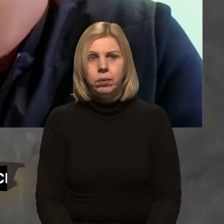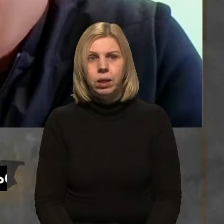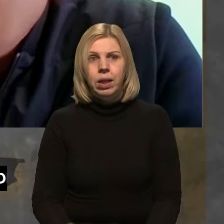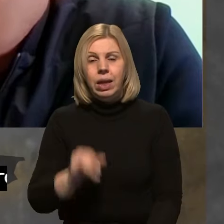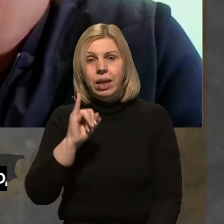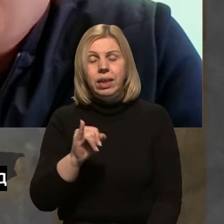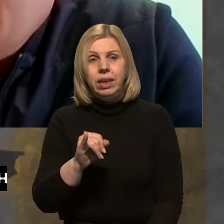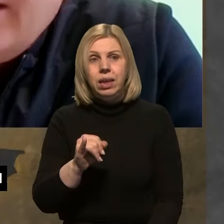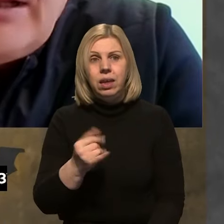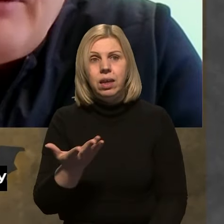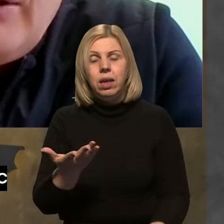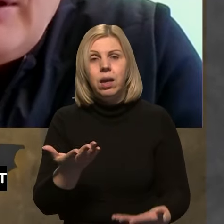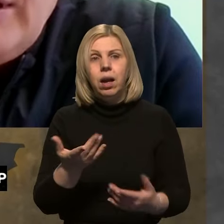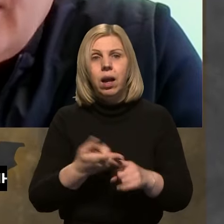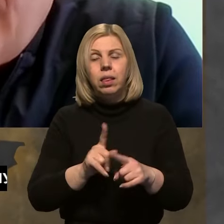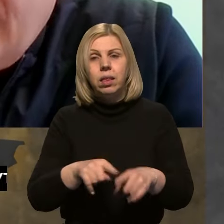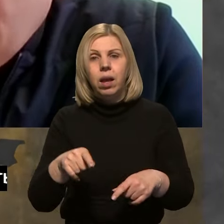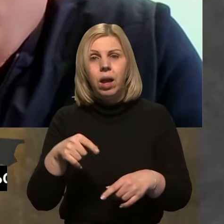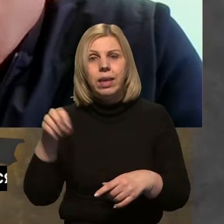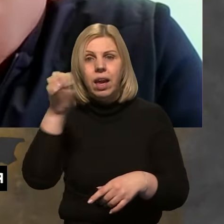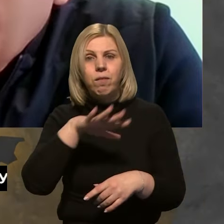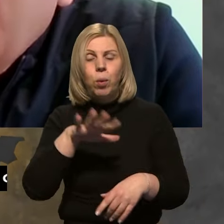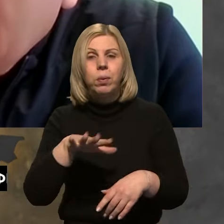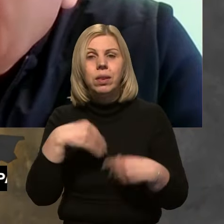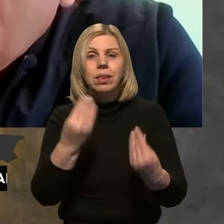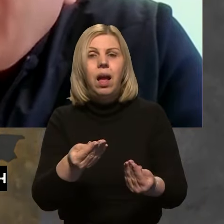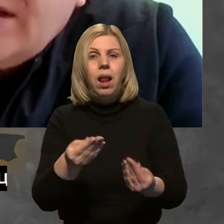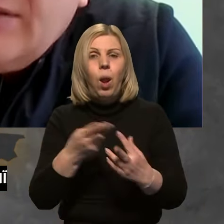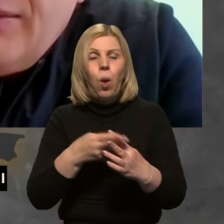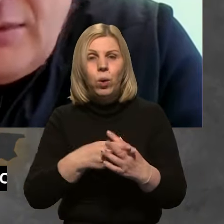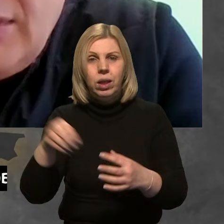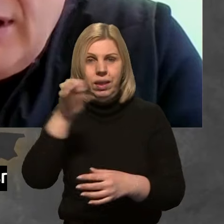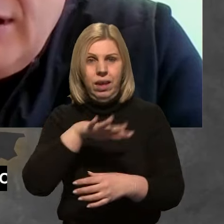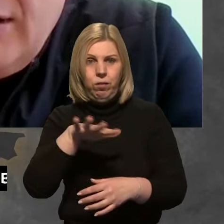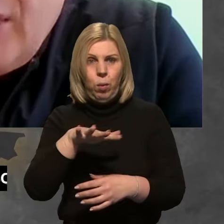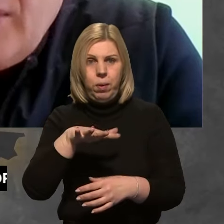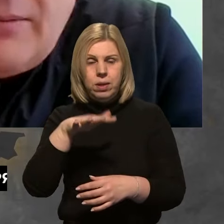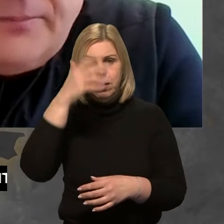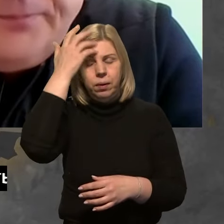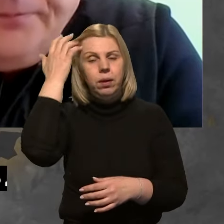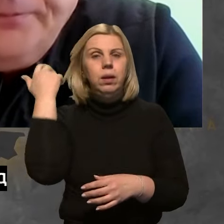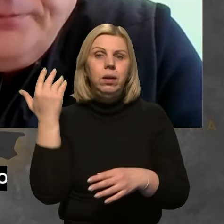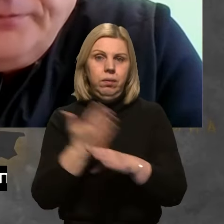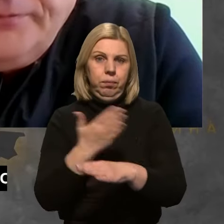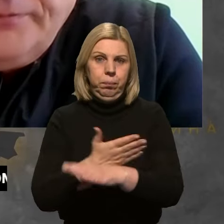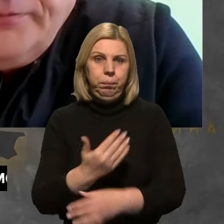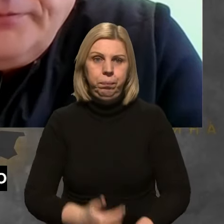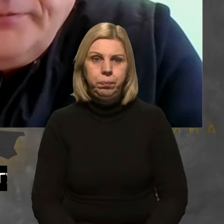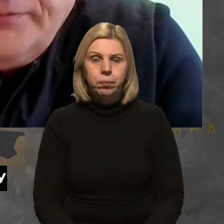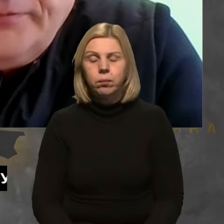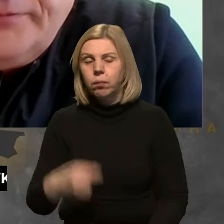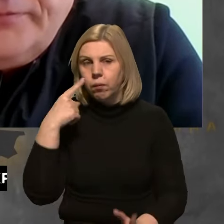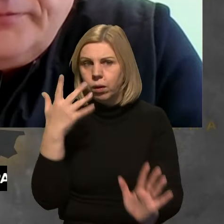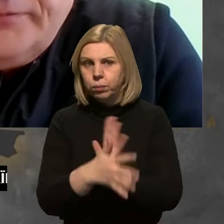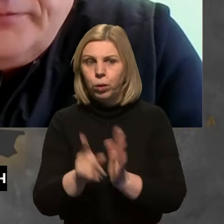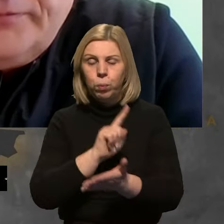І преференції, які надавав Євросоюз європейським виробникам. Зрозуміло.